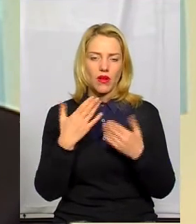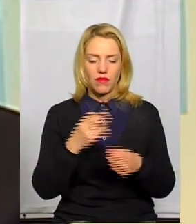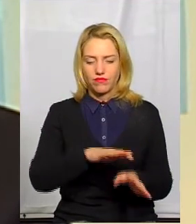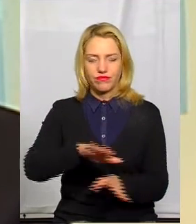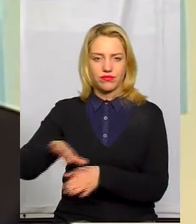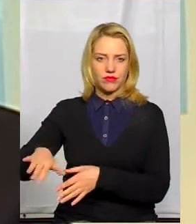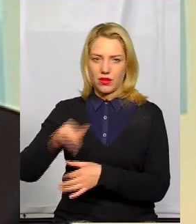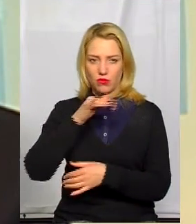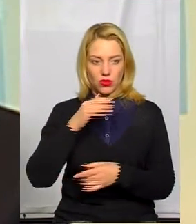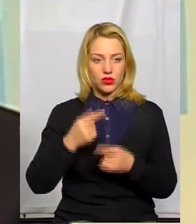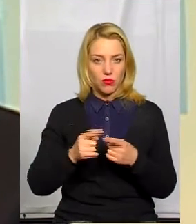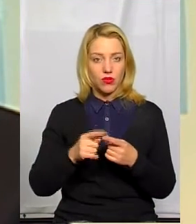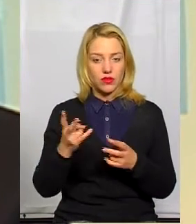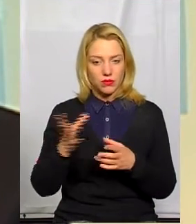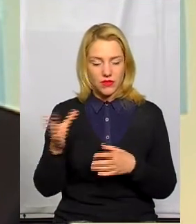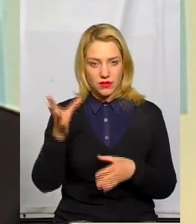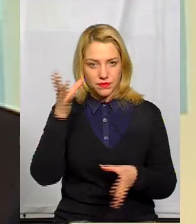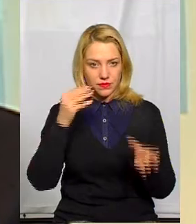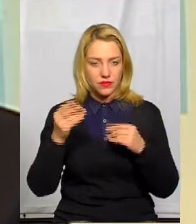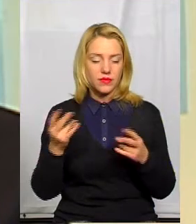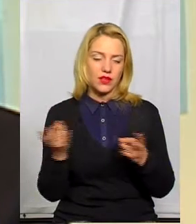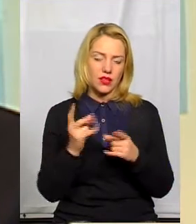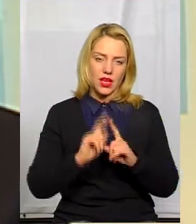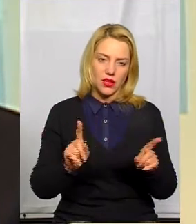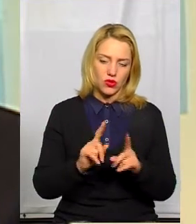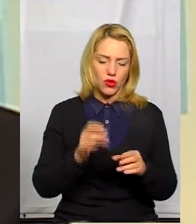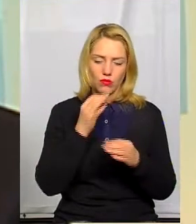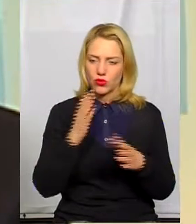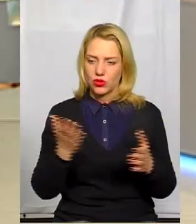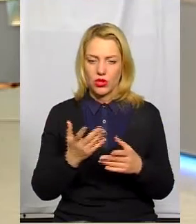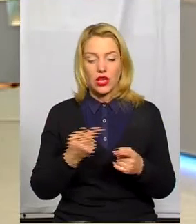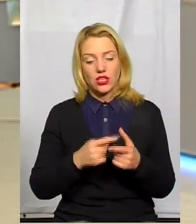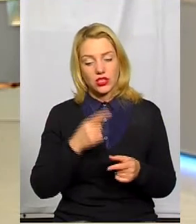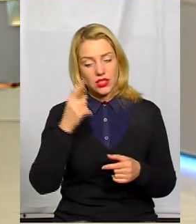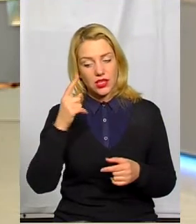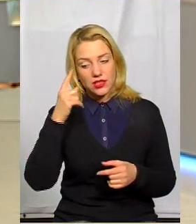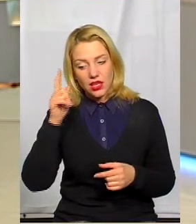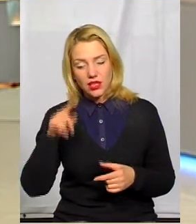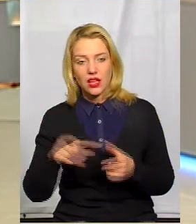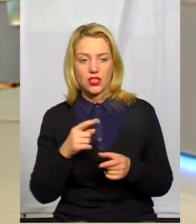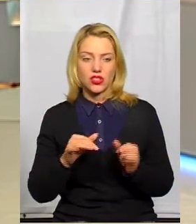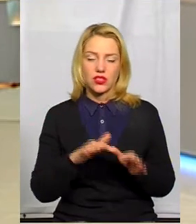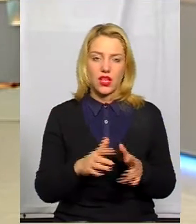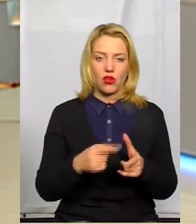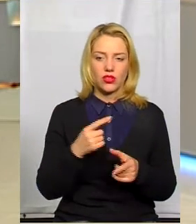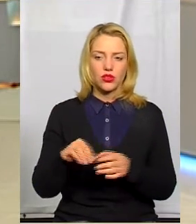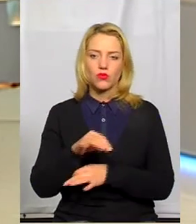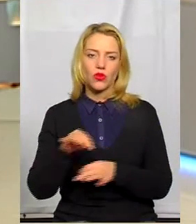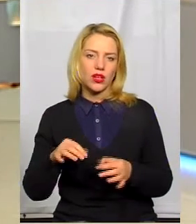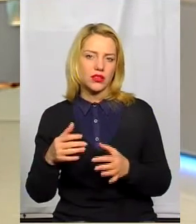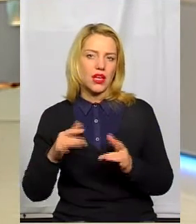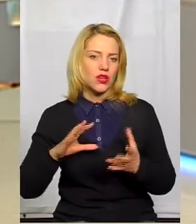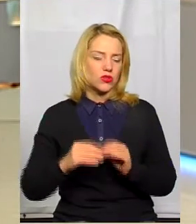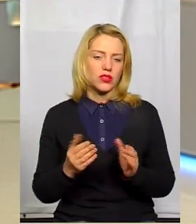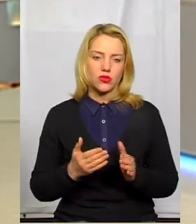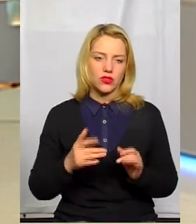от, максимально більше інтерактиву і креативу до будь-чого додавати. Чи це знання, чи це заходи, чи це якісь проекти, результат нашої діяльності,